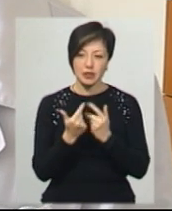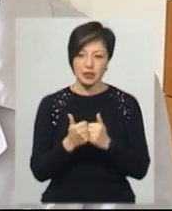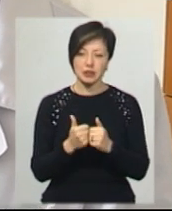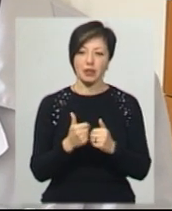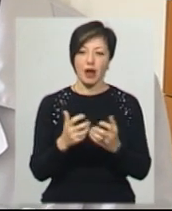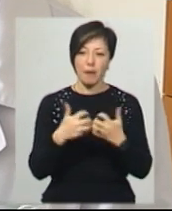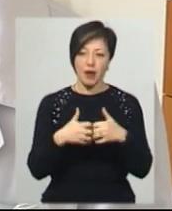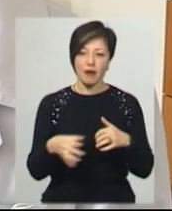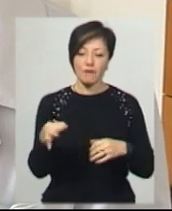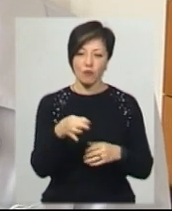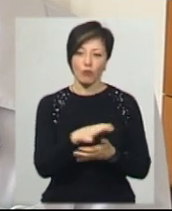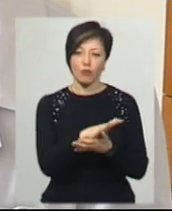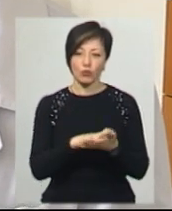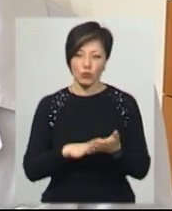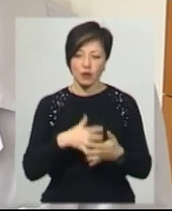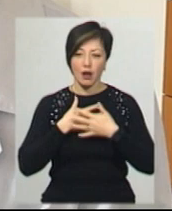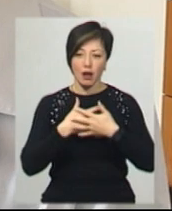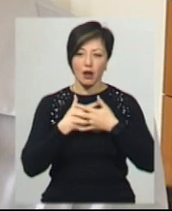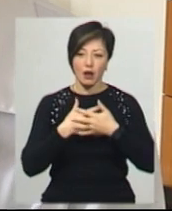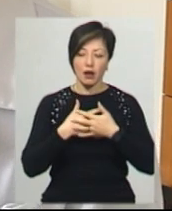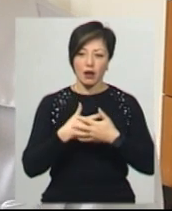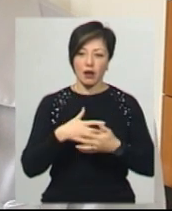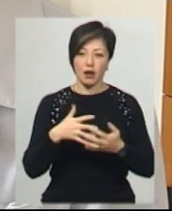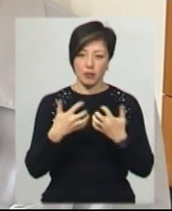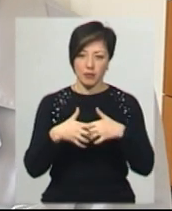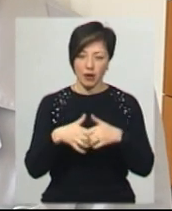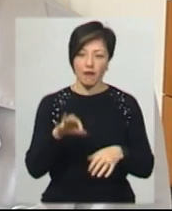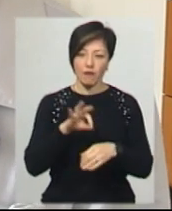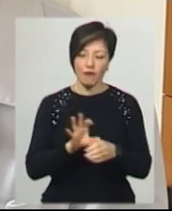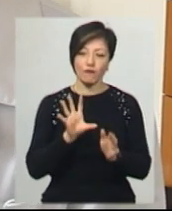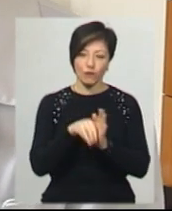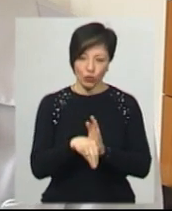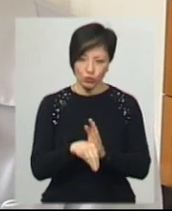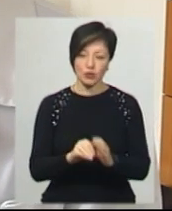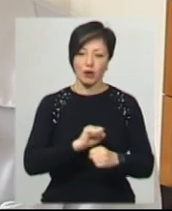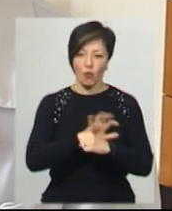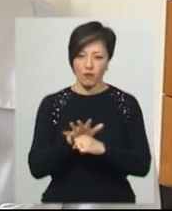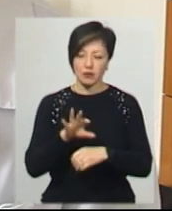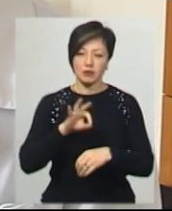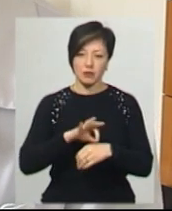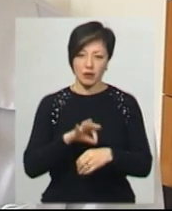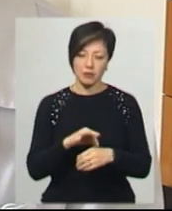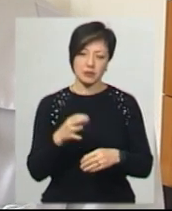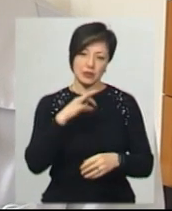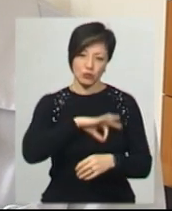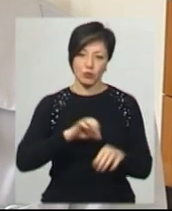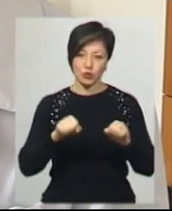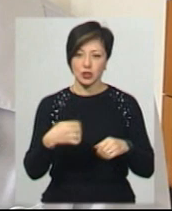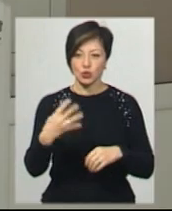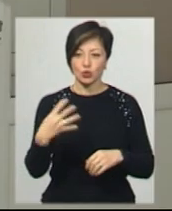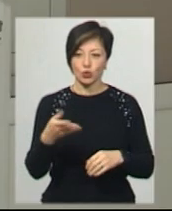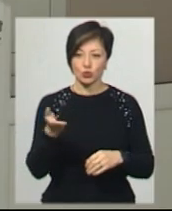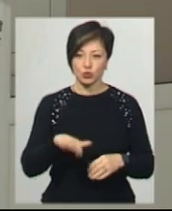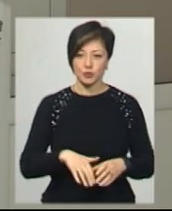то продовжену вентиляцію для хворих, в тому числі із ковід-19, можна застосувати приблизно біля 40